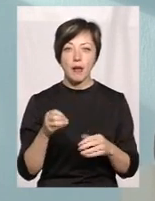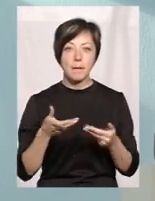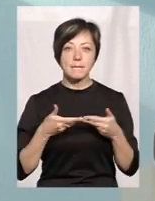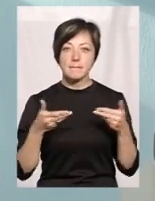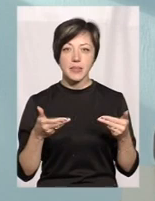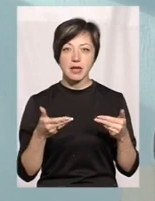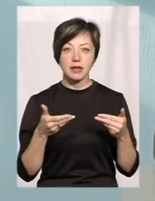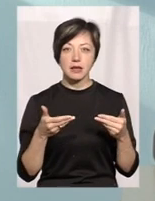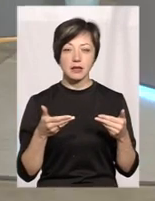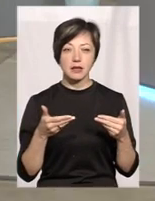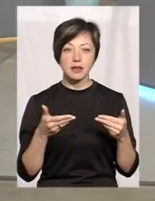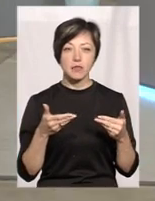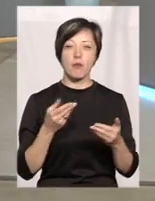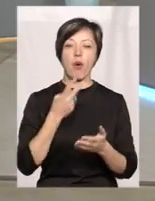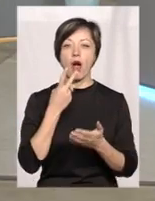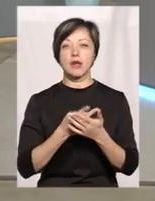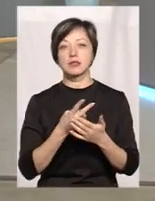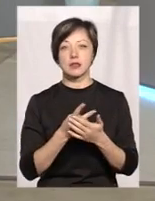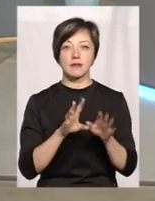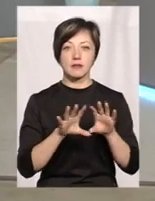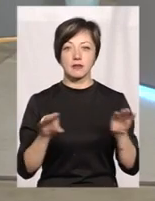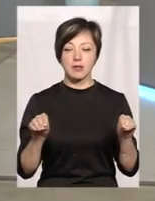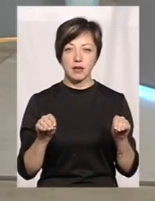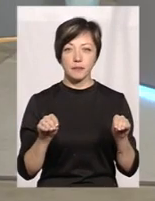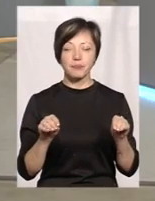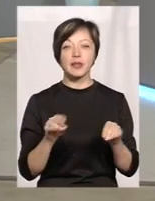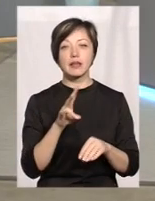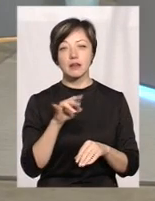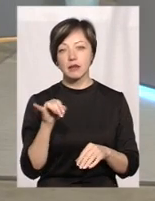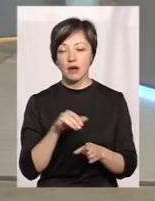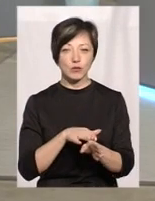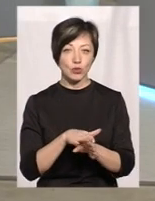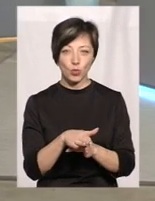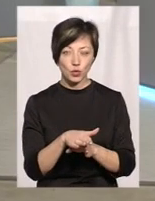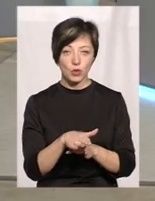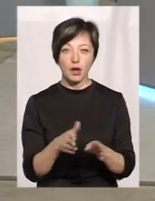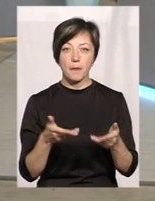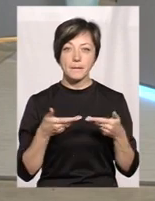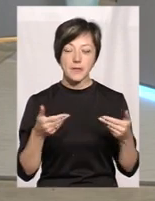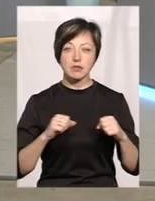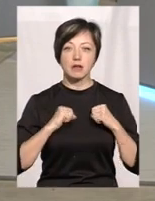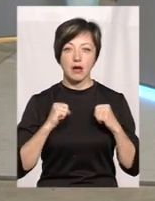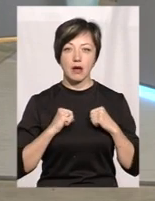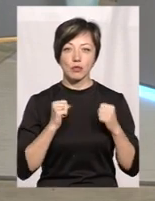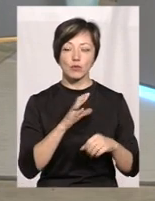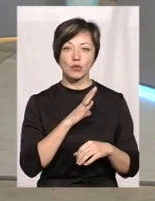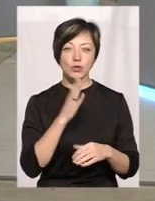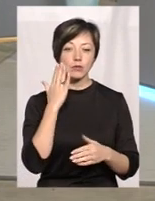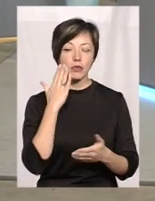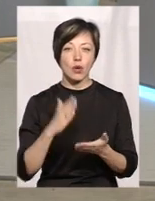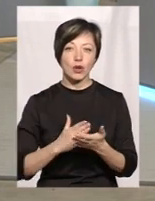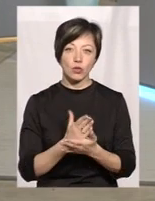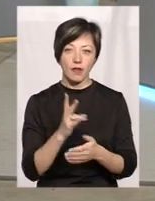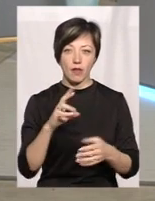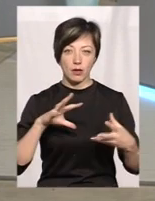ставимо собі отак показник і все заради показника. Ні, абсолютно, ми десь стараємося бути орієнтованими на